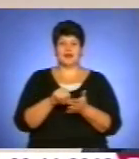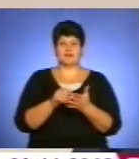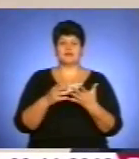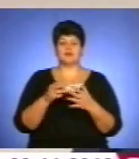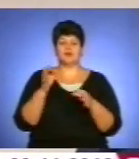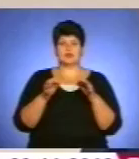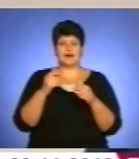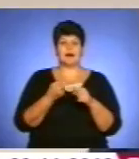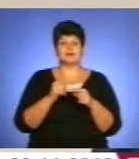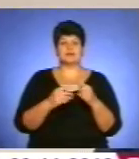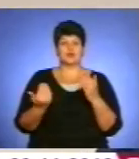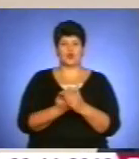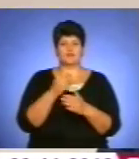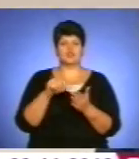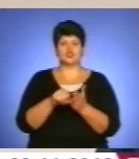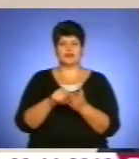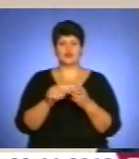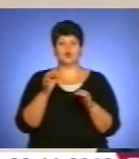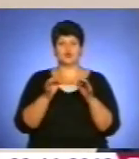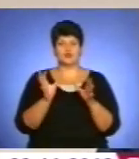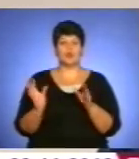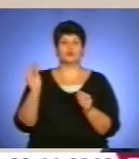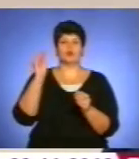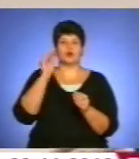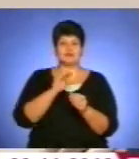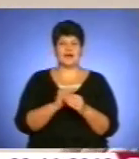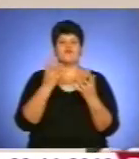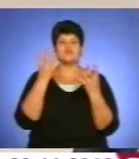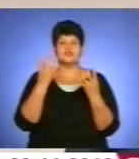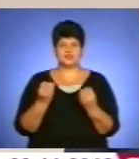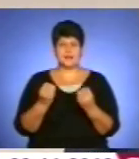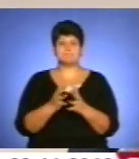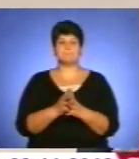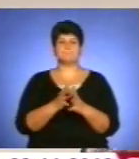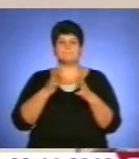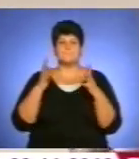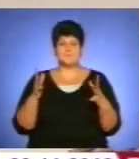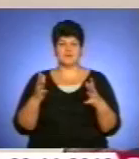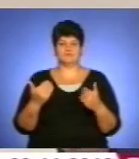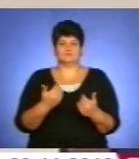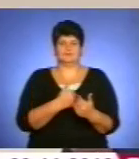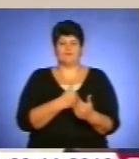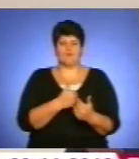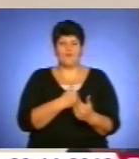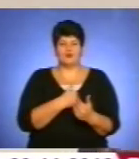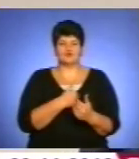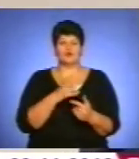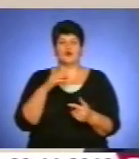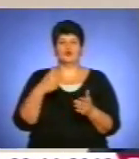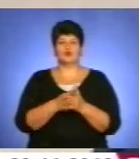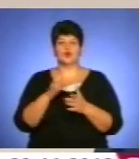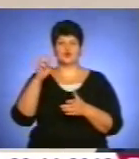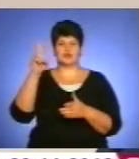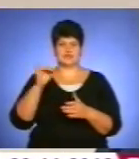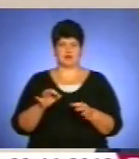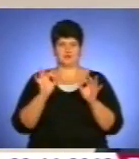оновлений склад журі, він додав ще більшого такого поштуку до соціальної